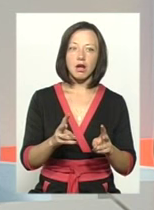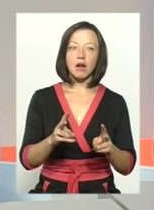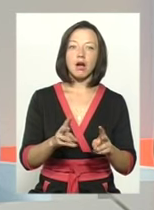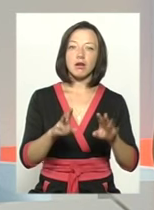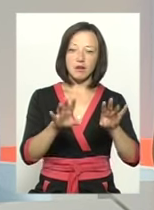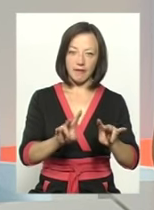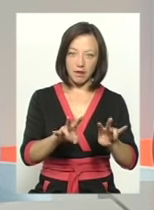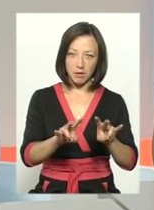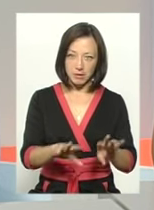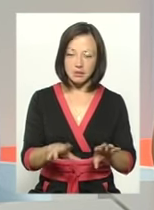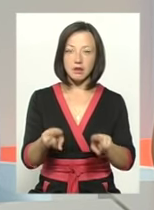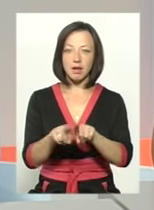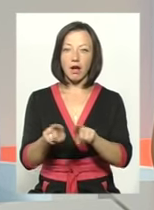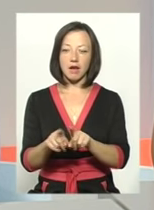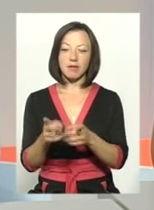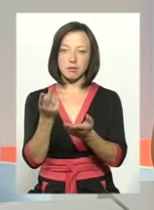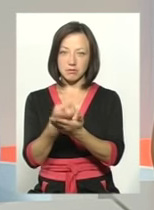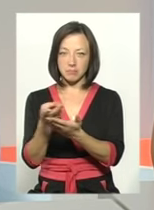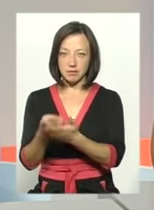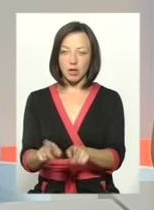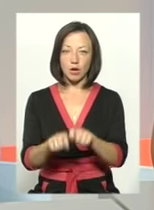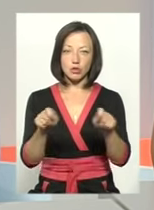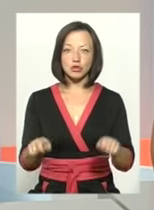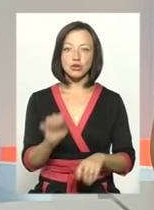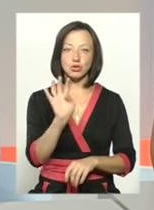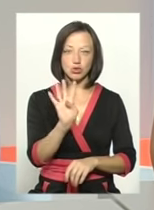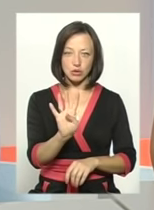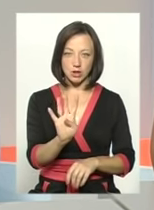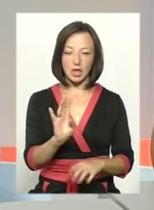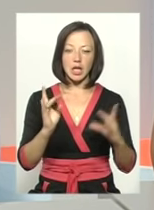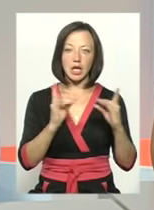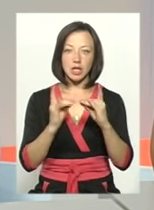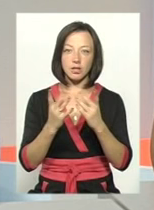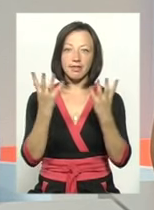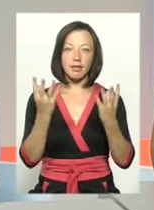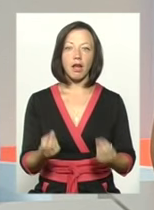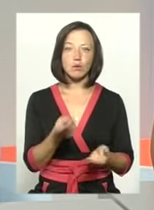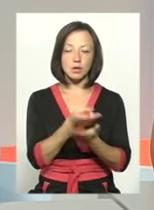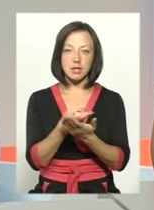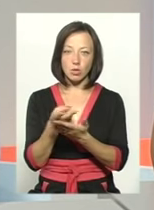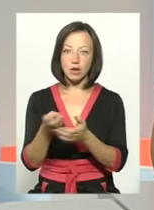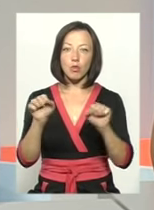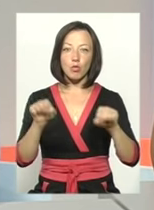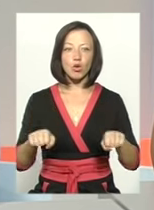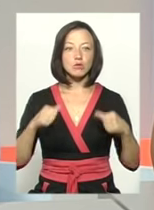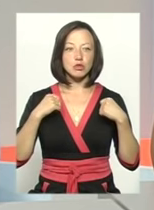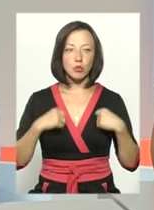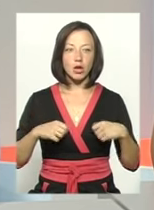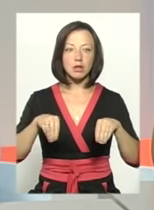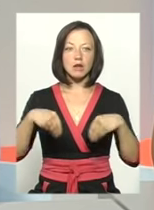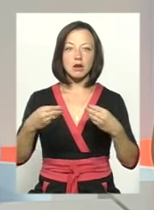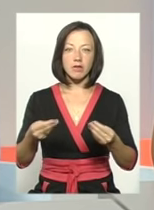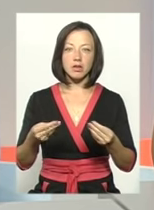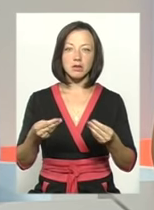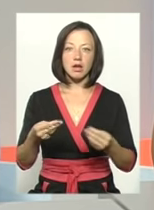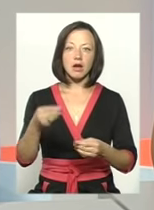так і стаціонарну. У нас розгорнуті чотири ліжка денного стаціонару, де ми можемо спокійно надавати